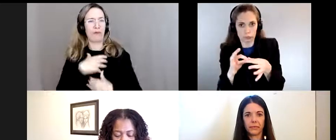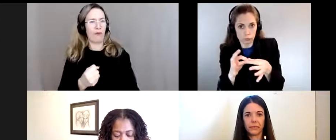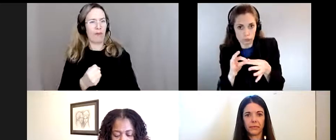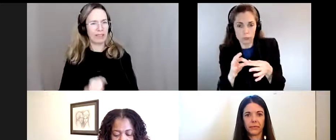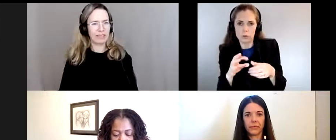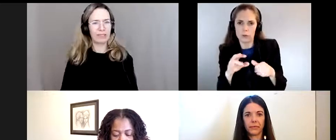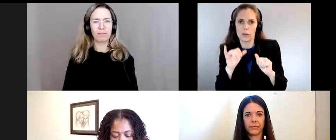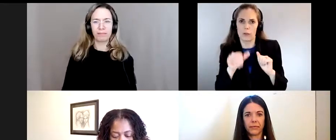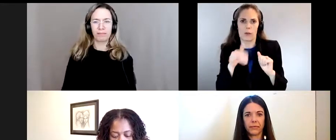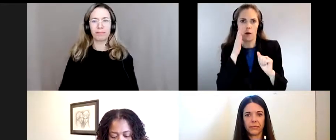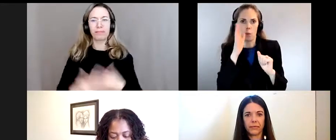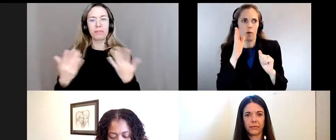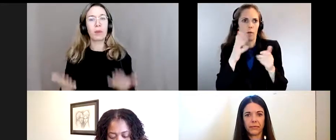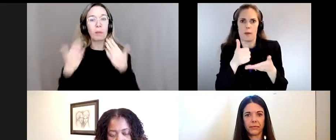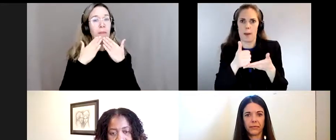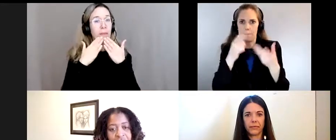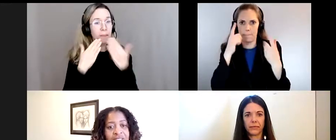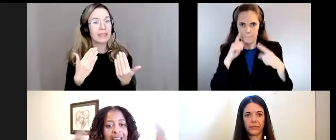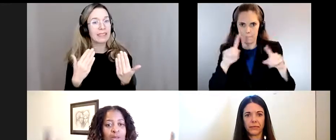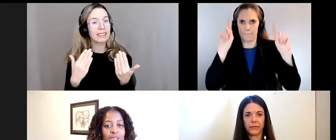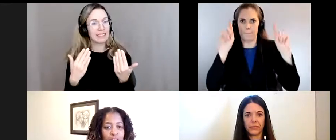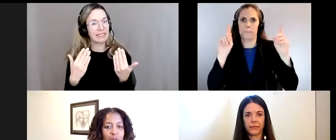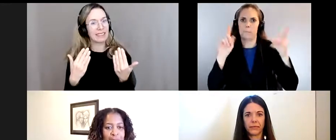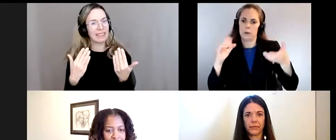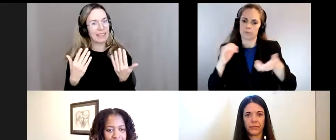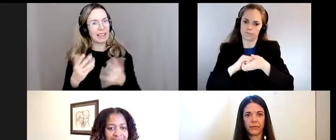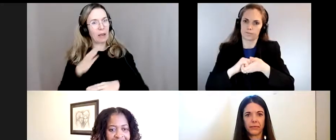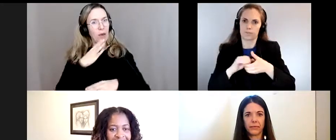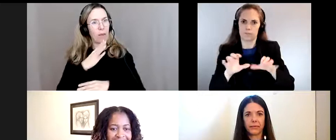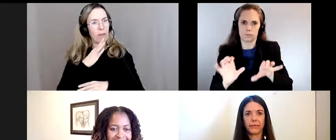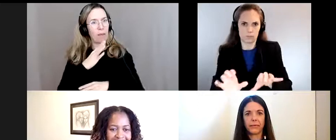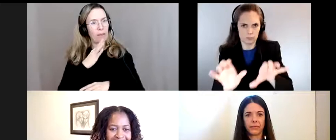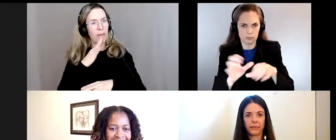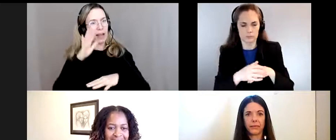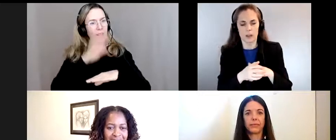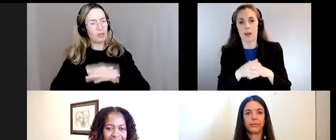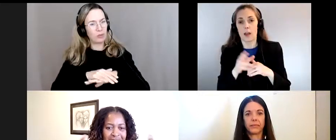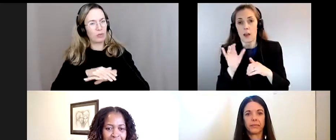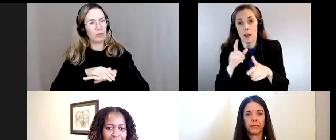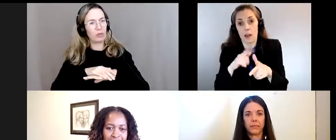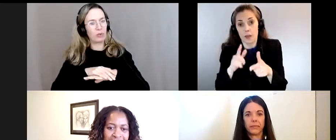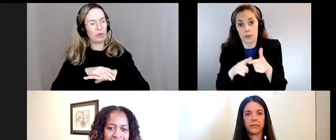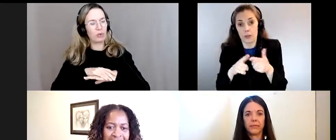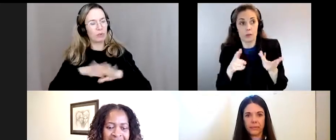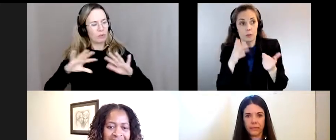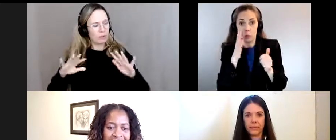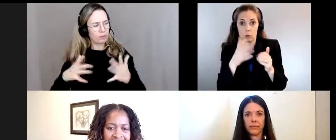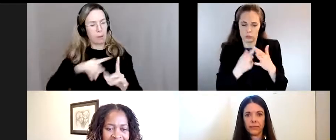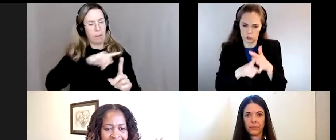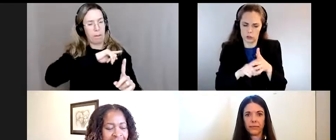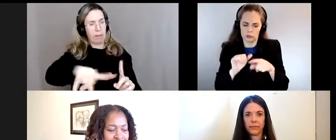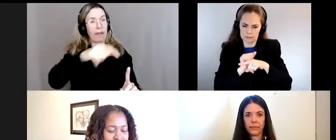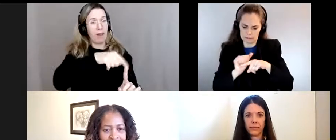et merci d'avoir parlé de comment aller de la prévention